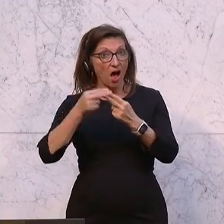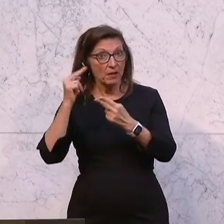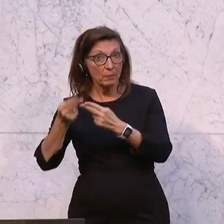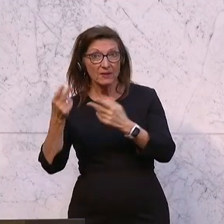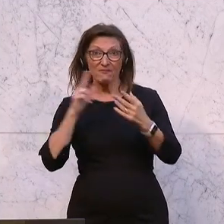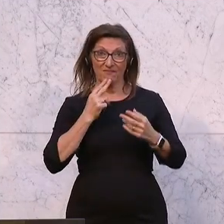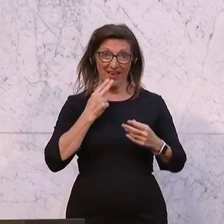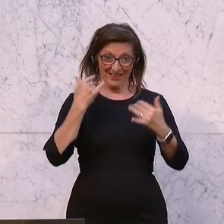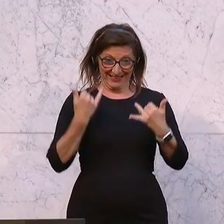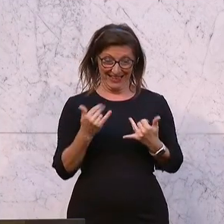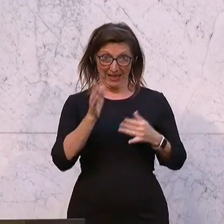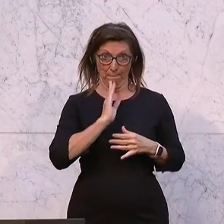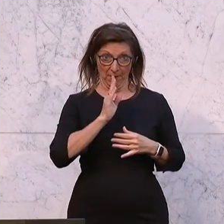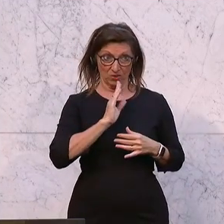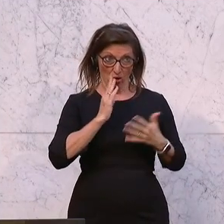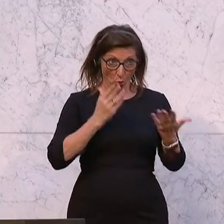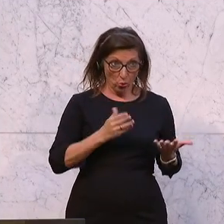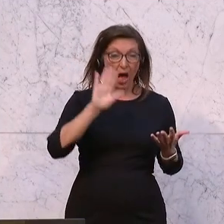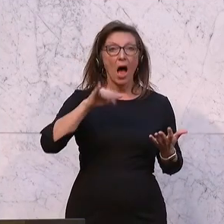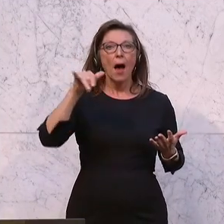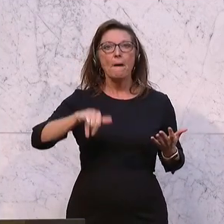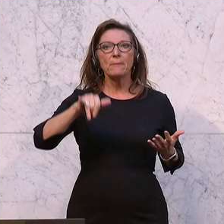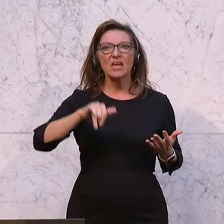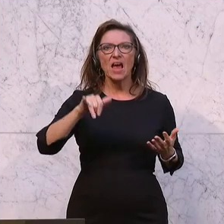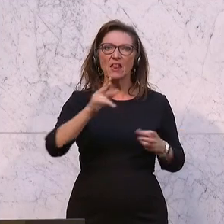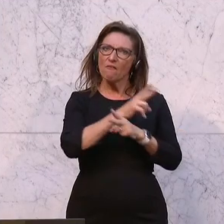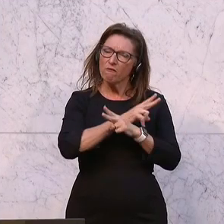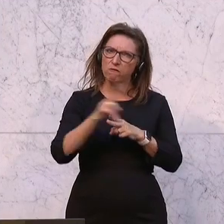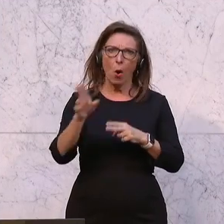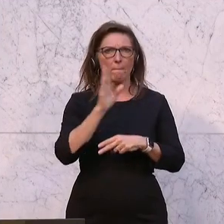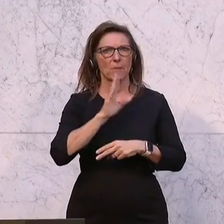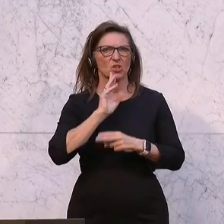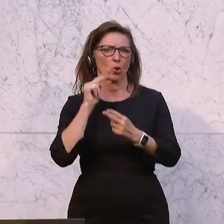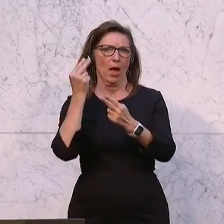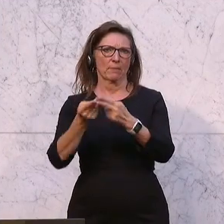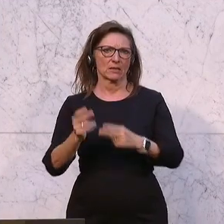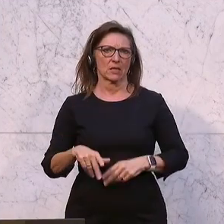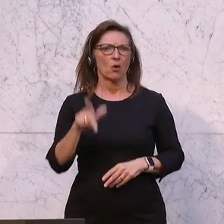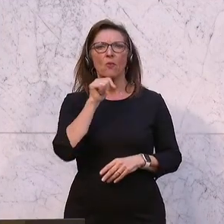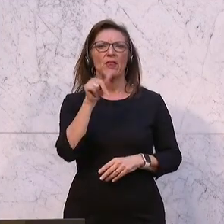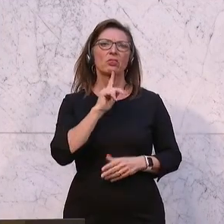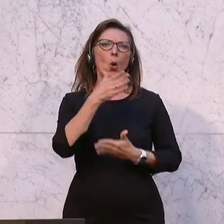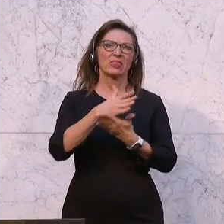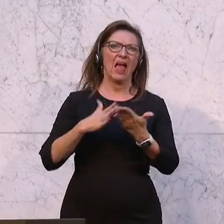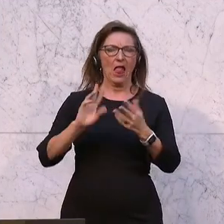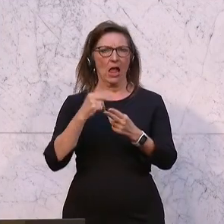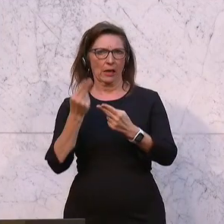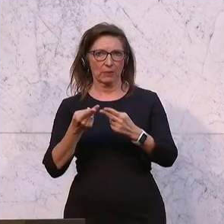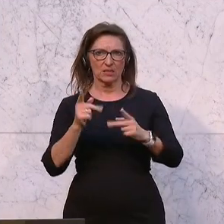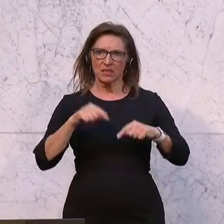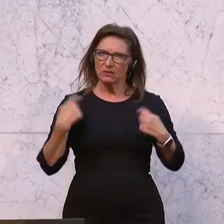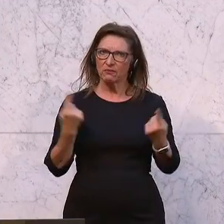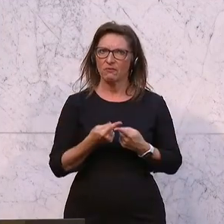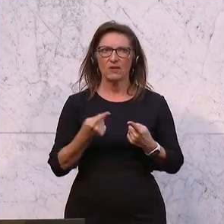die jetzt in Pension gehen, bekommen dann auch ab jener die volle Pensionsanpassung und nicht einen Teil davon. Das setzen wir ein